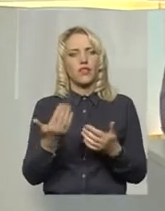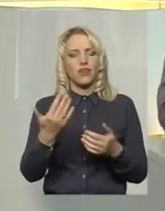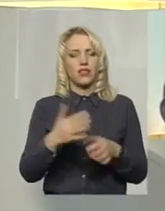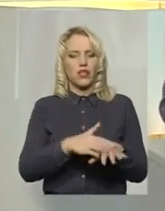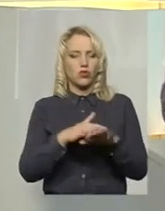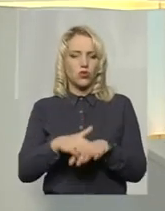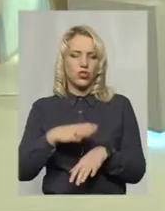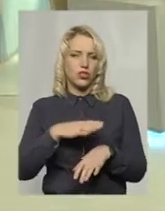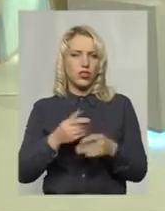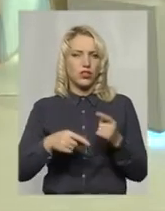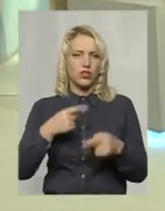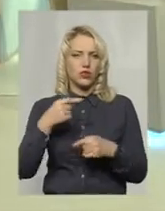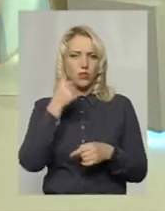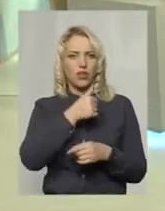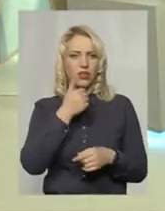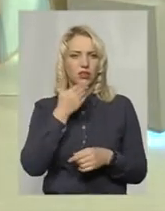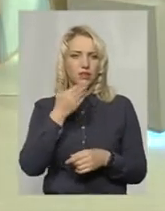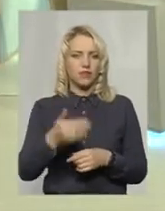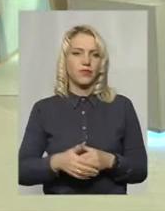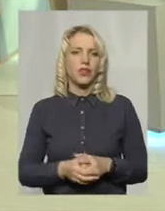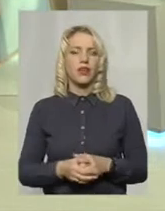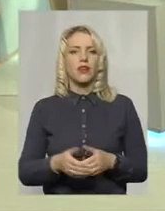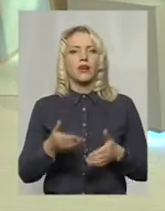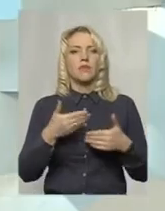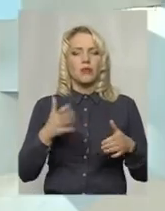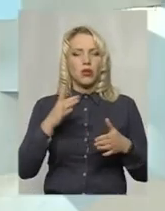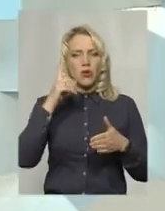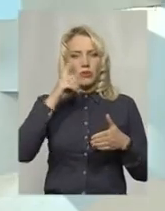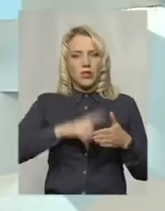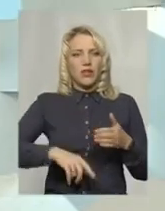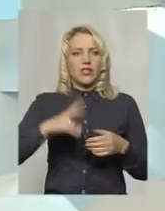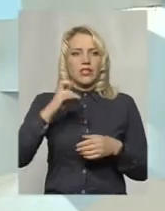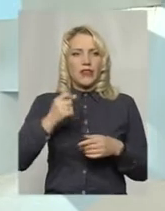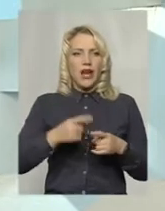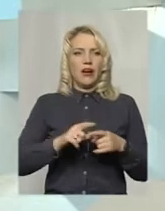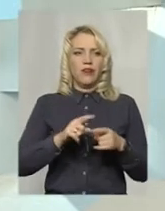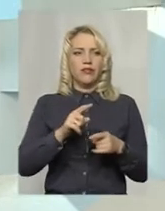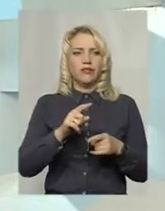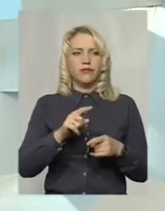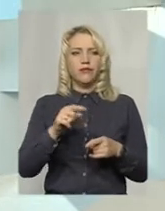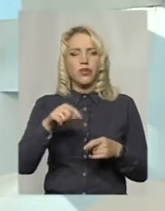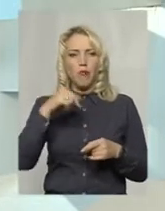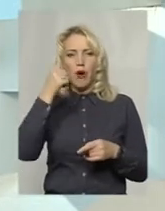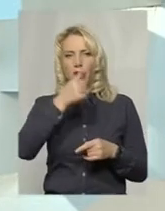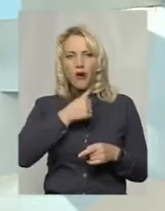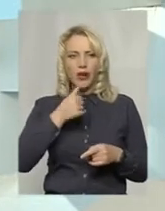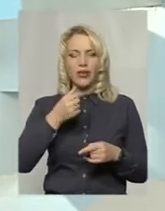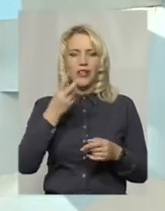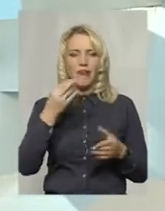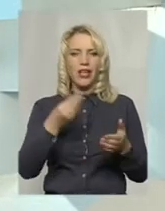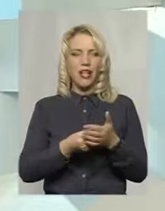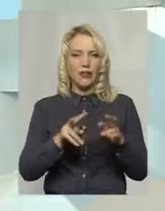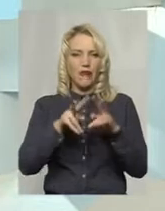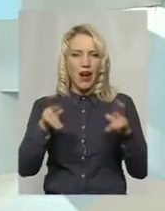наступному році, так само від обласного і... Ну, будемо сподіватися аналогічно на цього року фінансування. Будемо